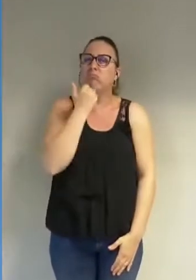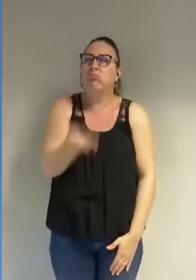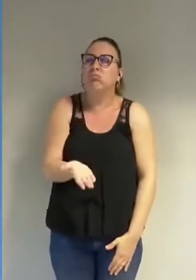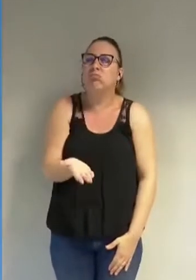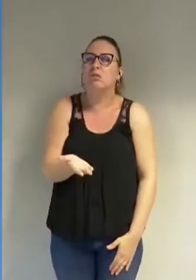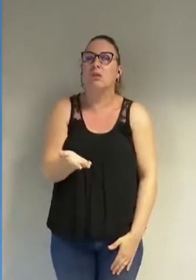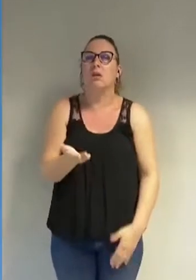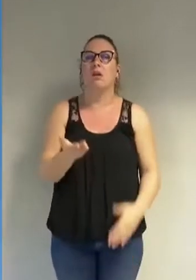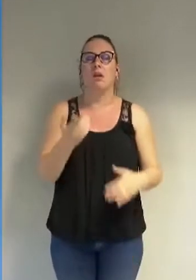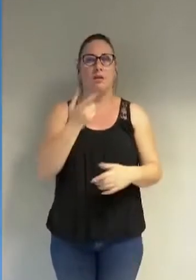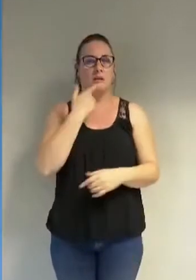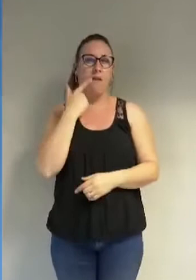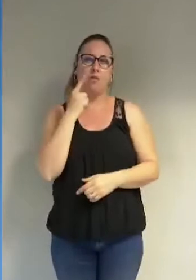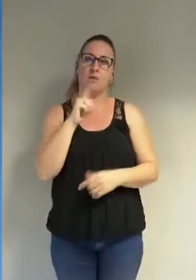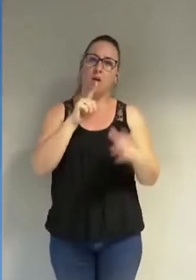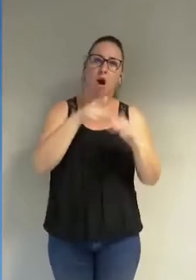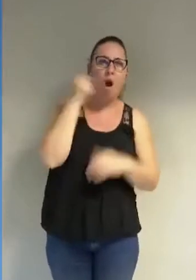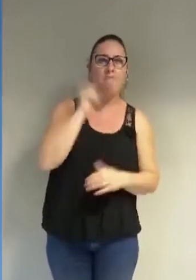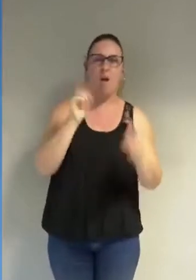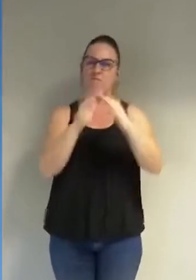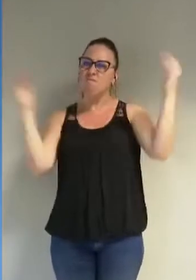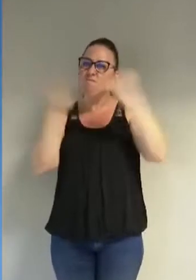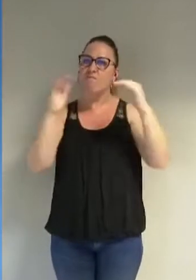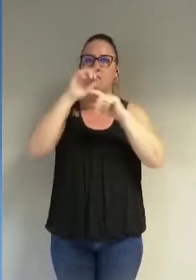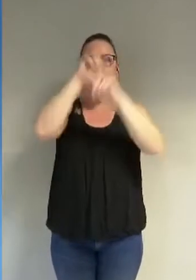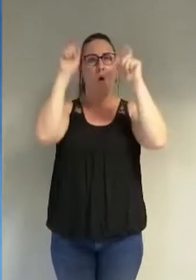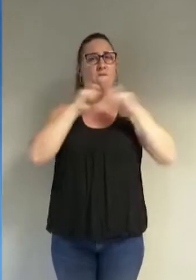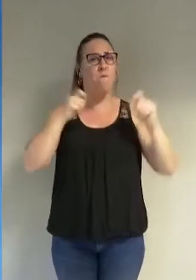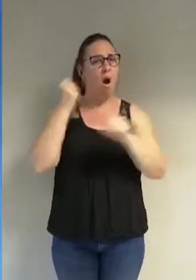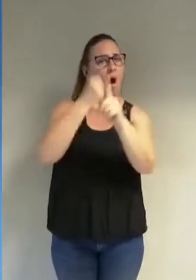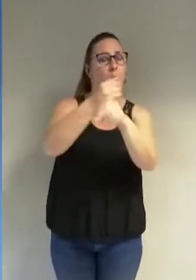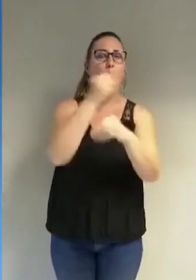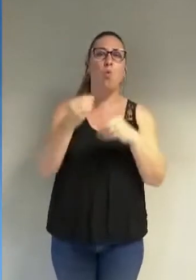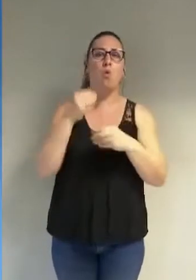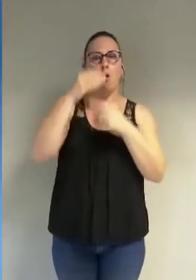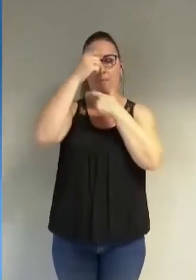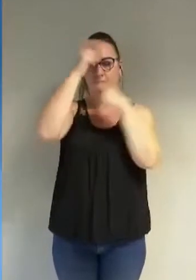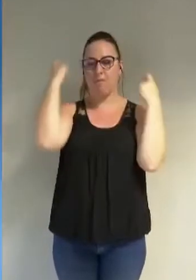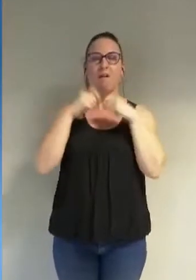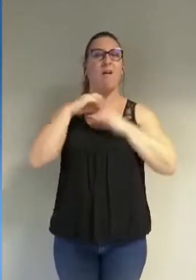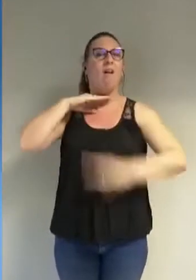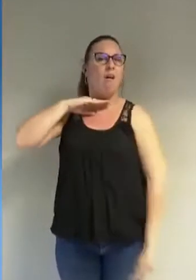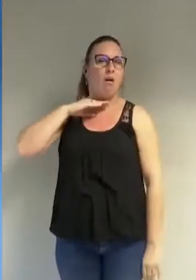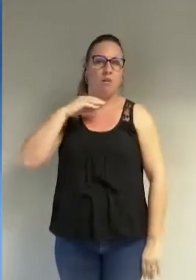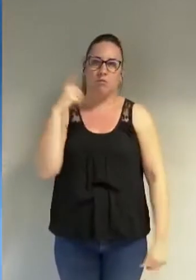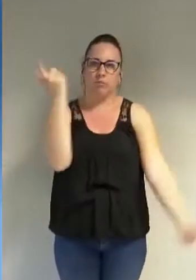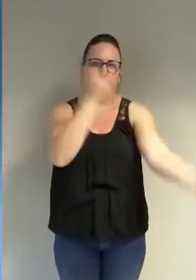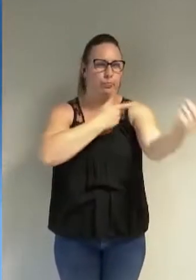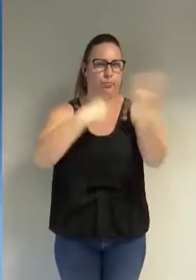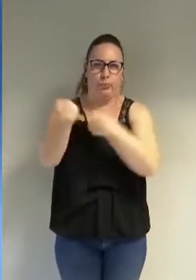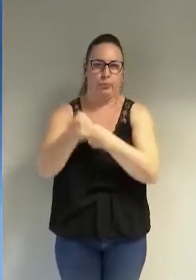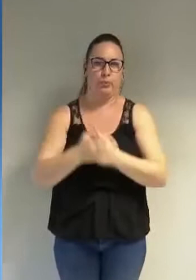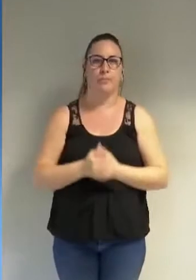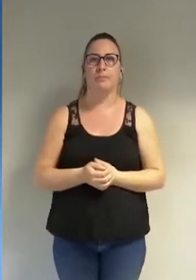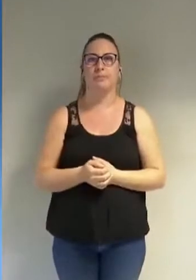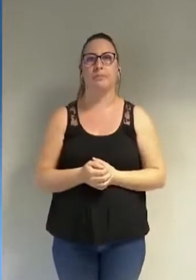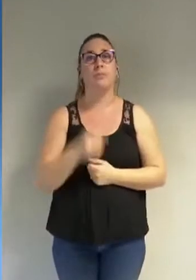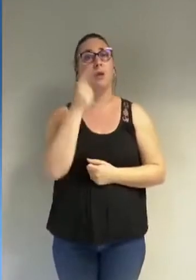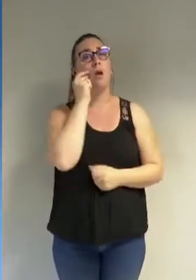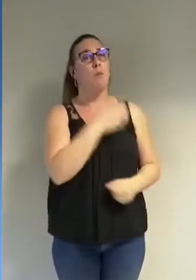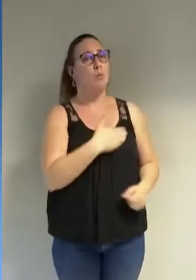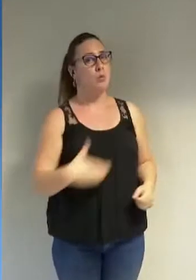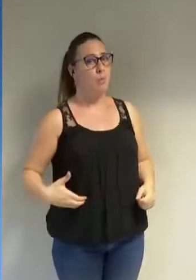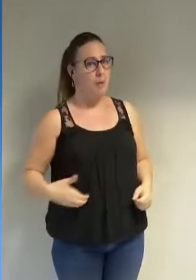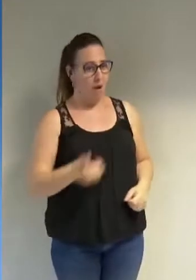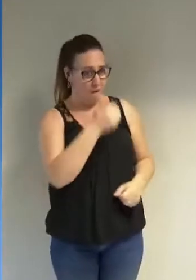évoquer l'argument d'égalité en défendant le voile ou sa version maillot de bain est un non-sens monsieur le maire